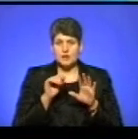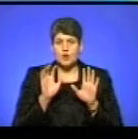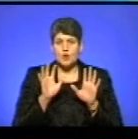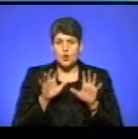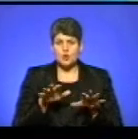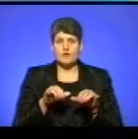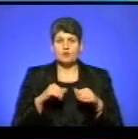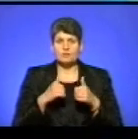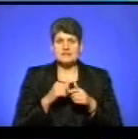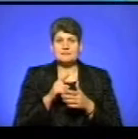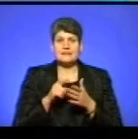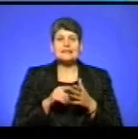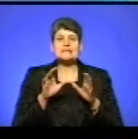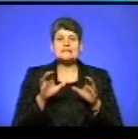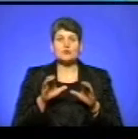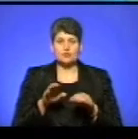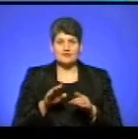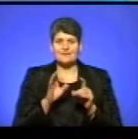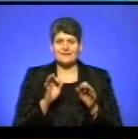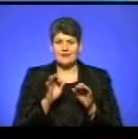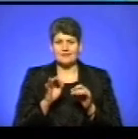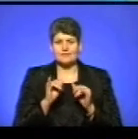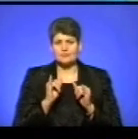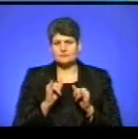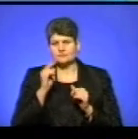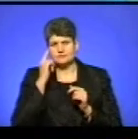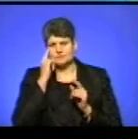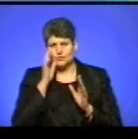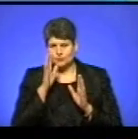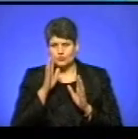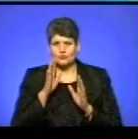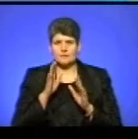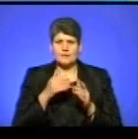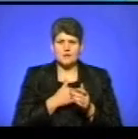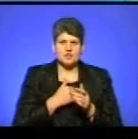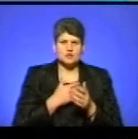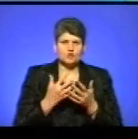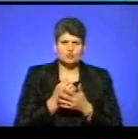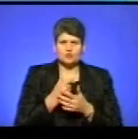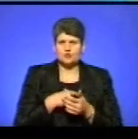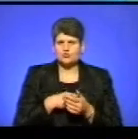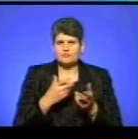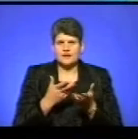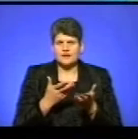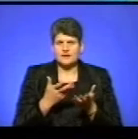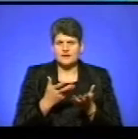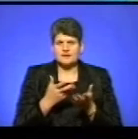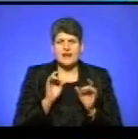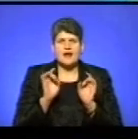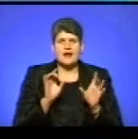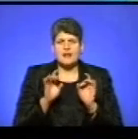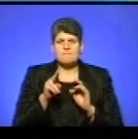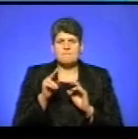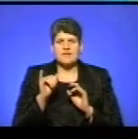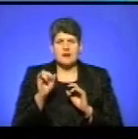з питань законності. Тобто, ніяких злих занумів, умислів або бажань здобути собі якісь, скажімо так, рекламу чи